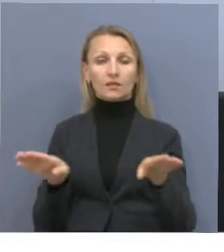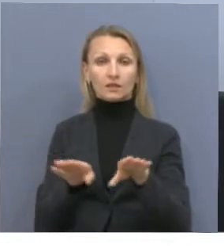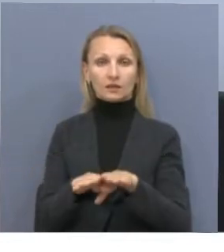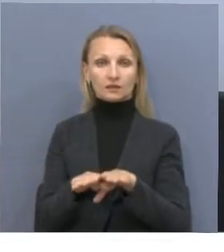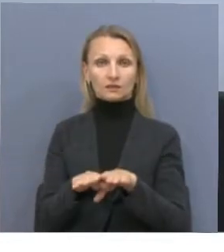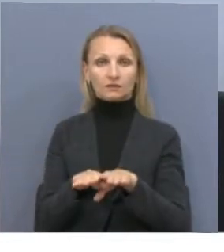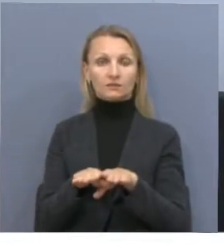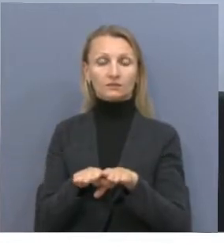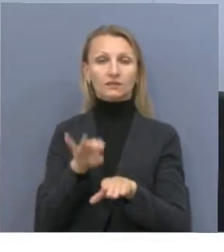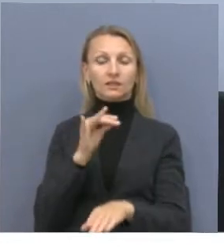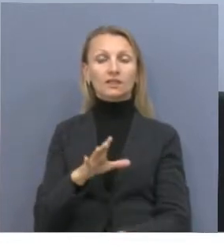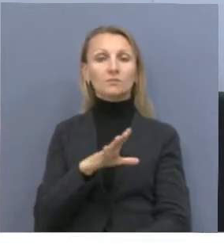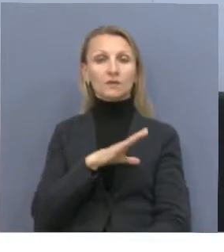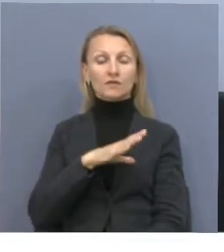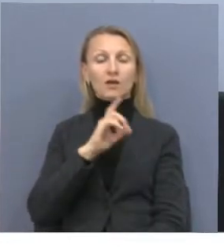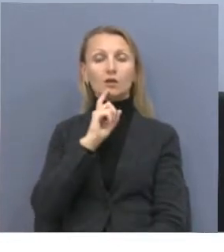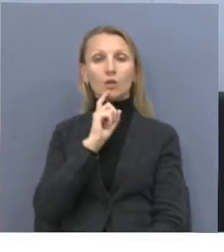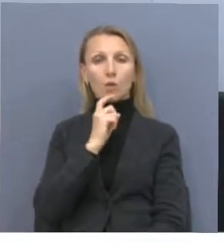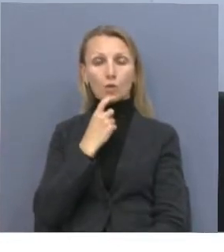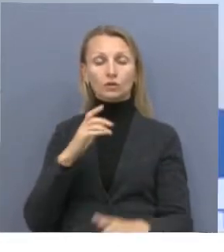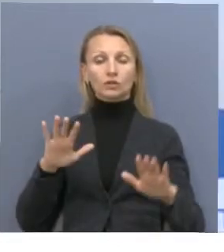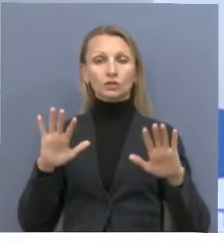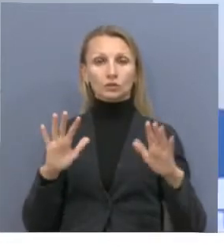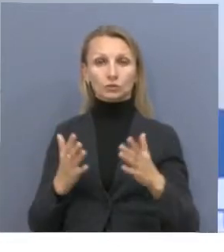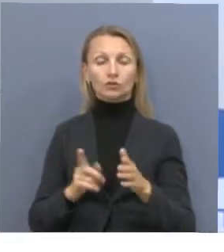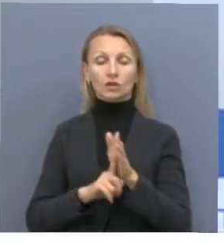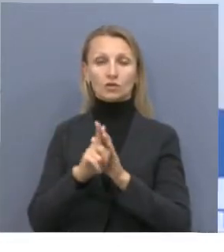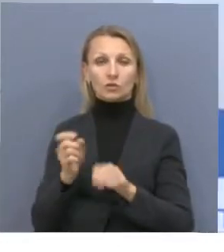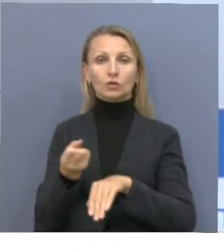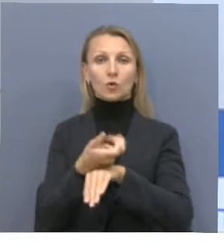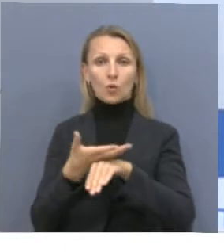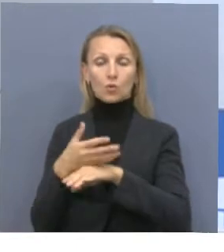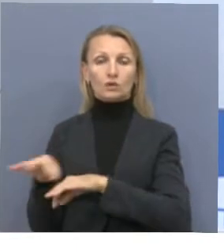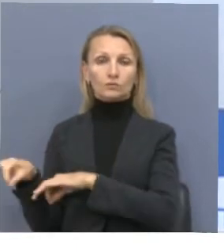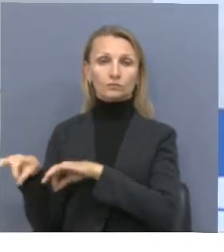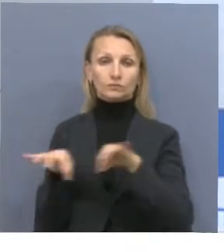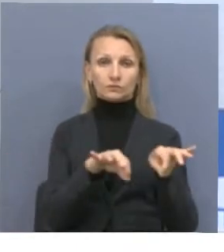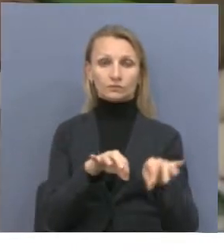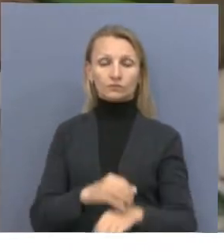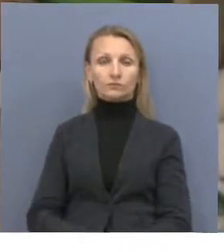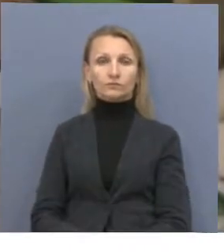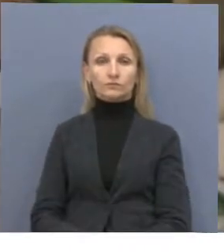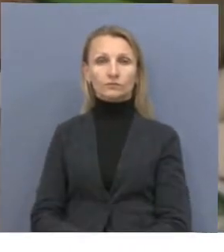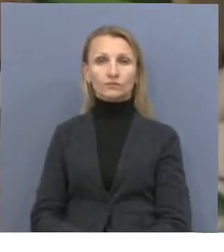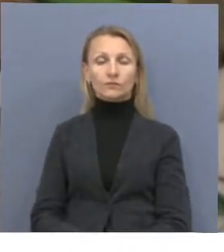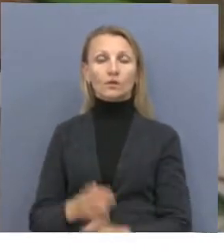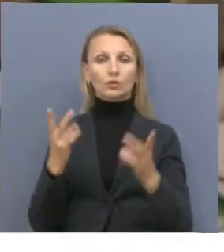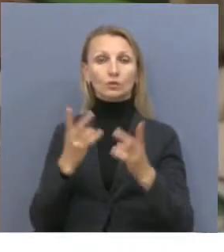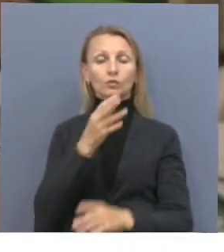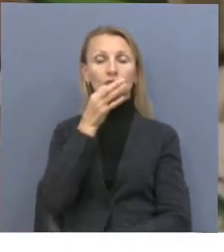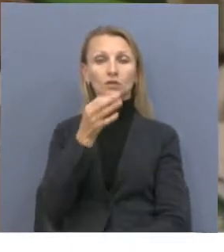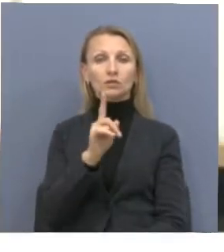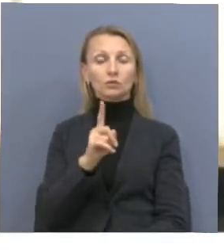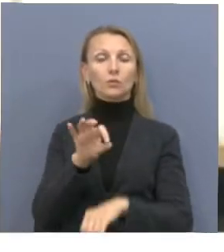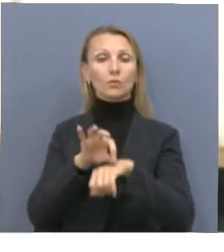конечно, бывают и сложные случаи. В таком случае бригада скорой помощи сразу выезжает. Следует отметить, что